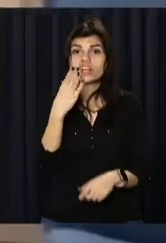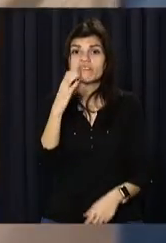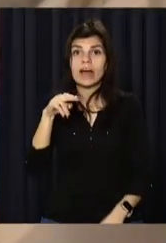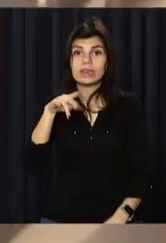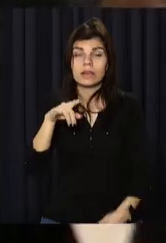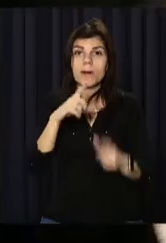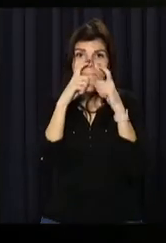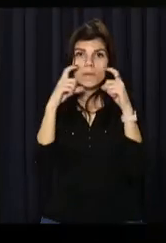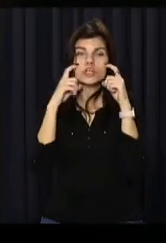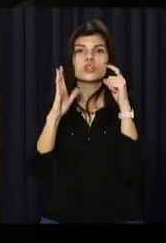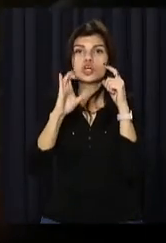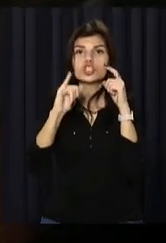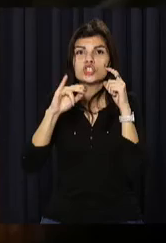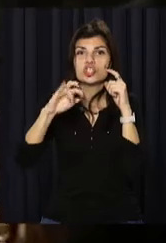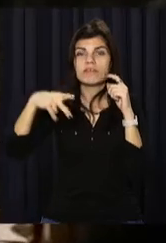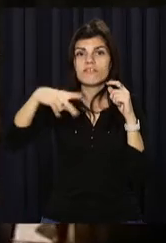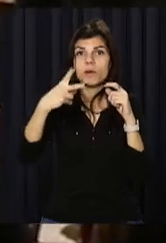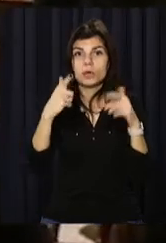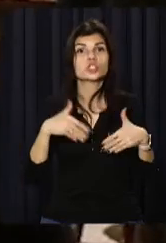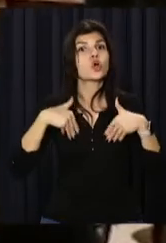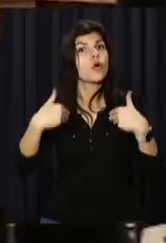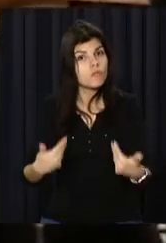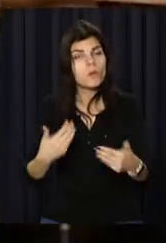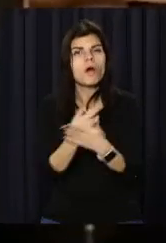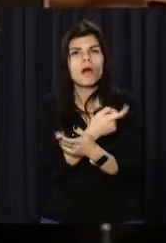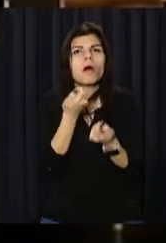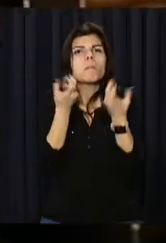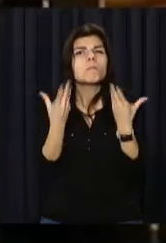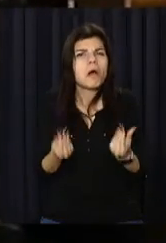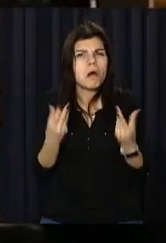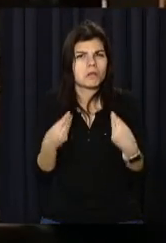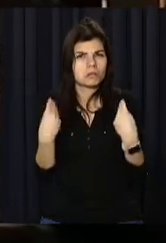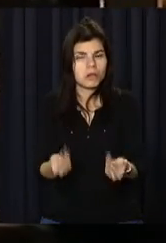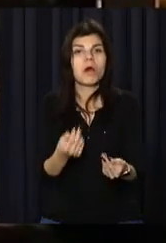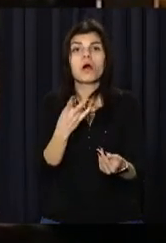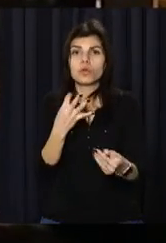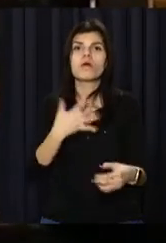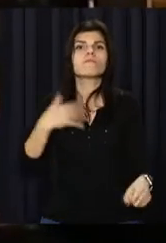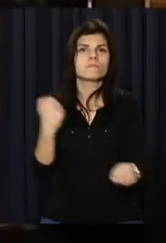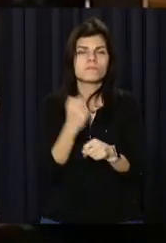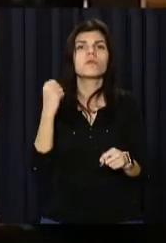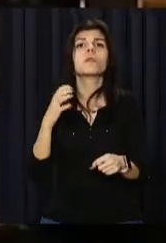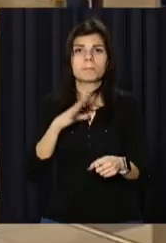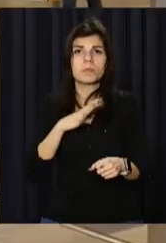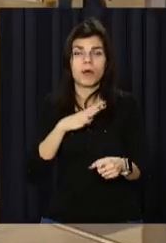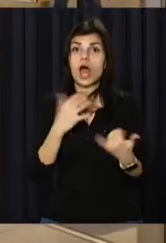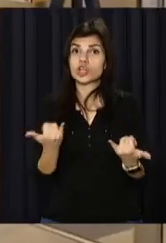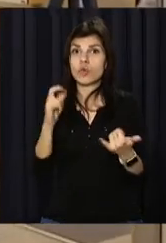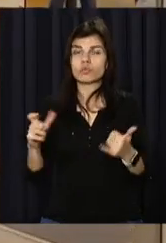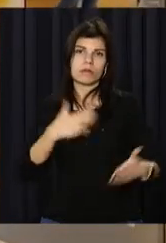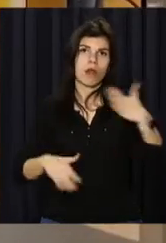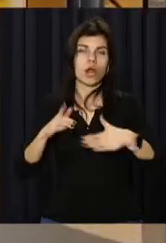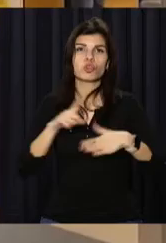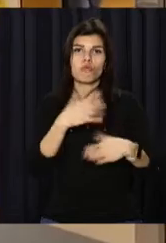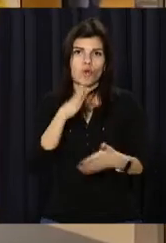порадили лише у січні 2021-го. Проте країні не вдалося обійтися без жорстких обмежень. Зараз люди радіють, що їх